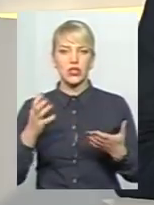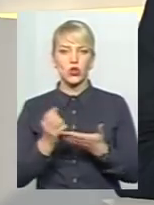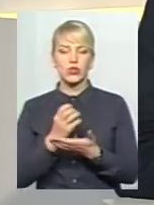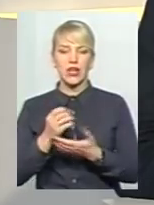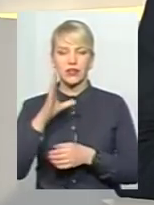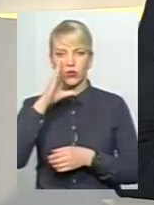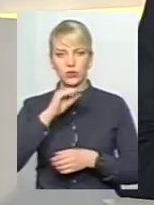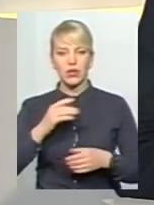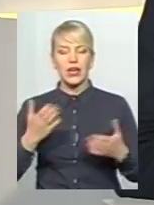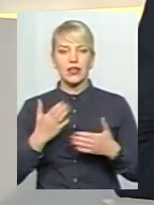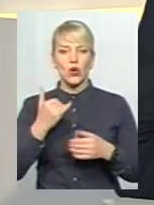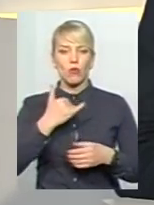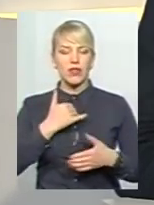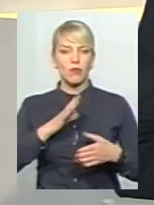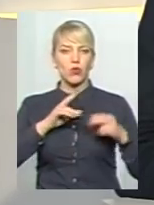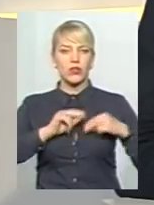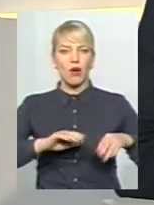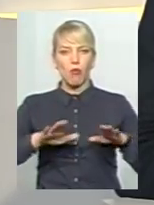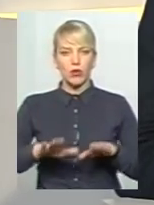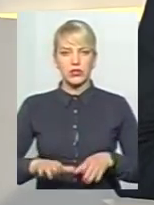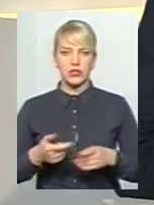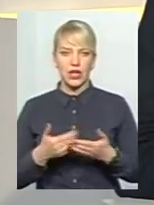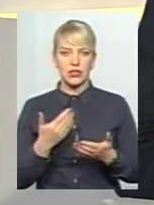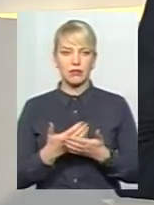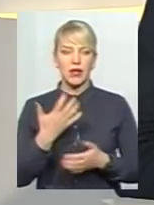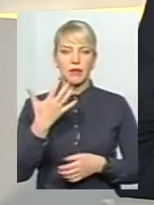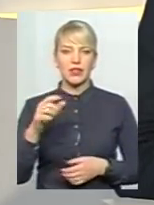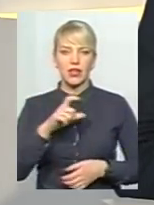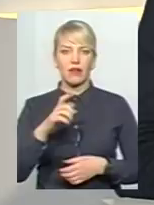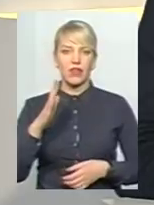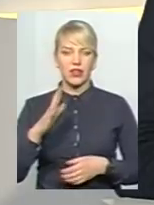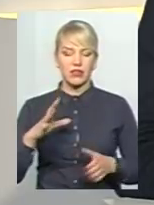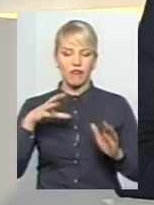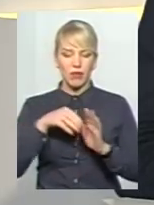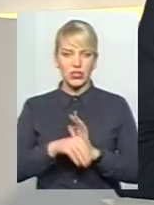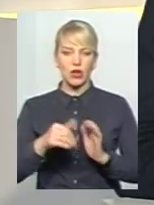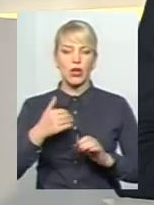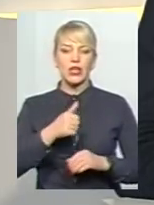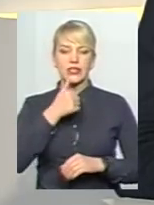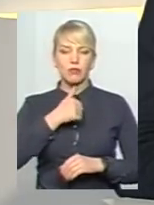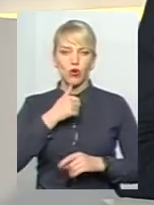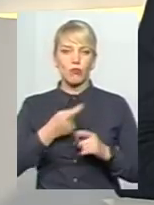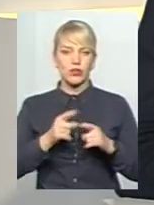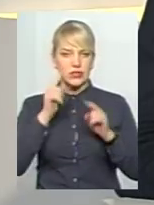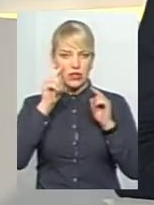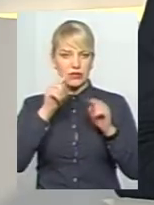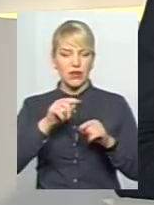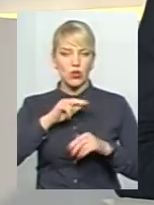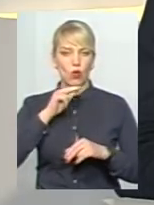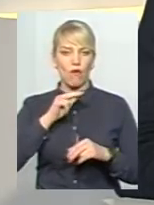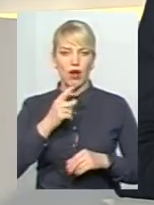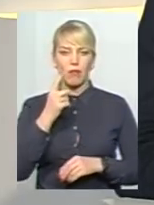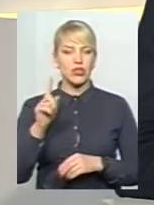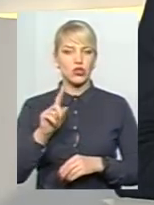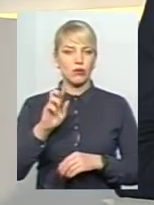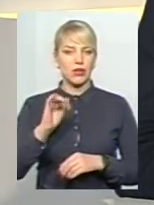на посаді. Власне, теж в межах отих 5 хвилин зараз пробую на основні моменти заакцентувати увагу. Перше, що